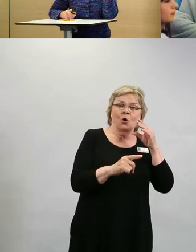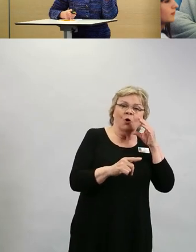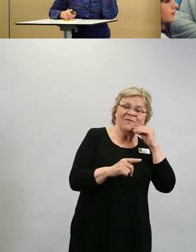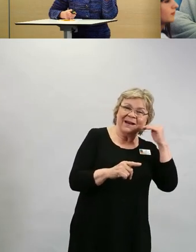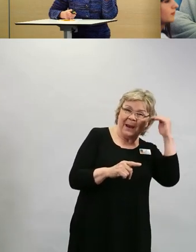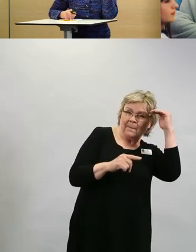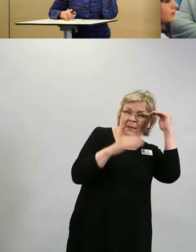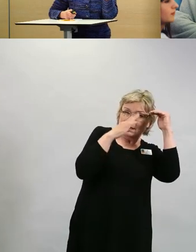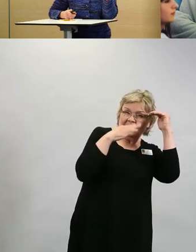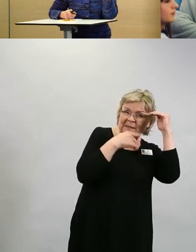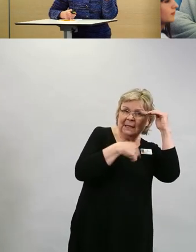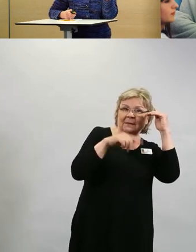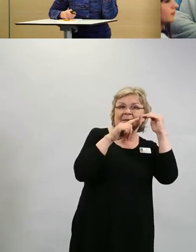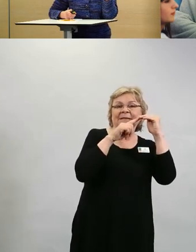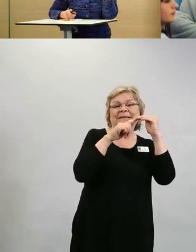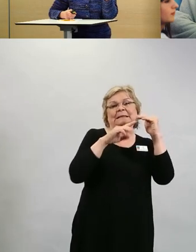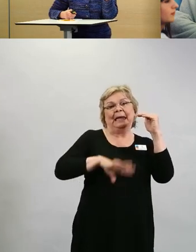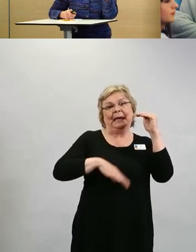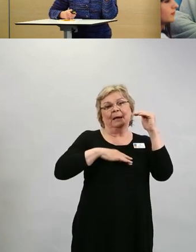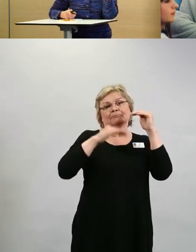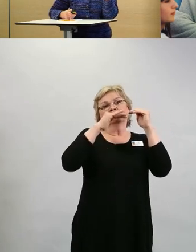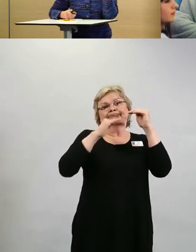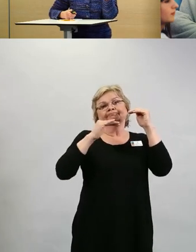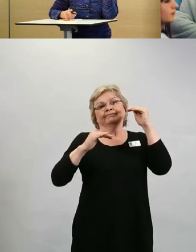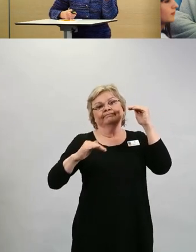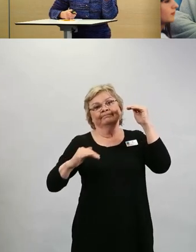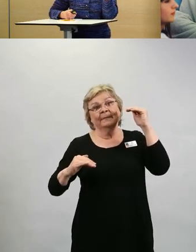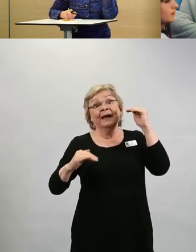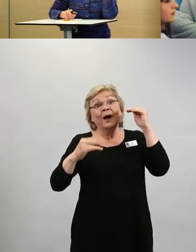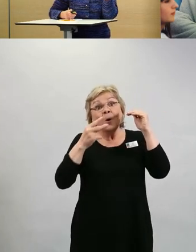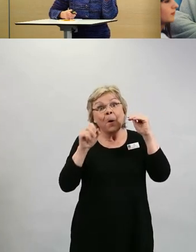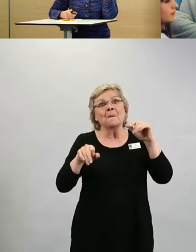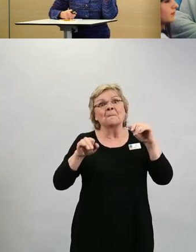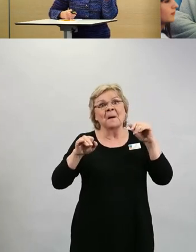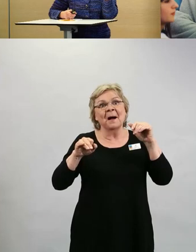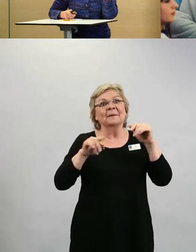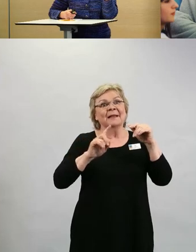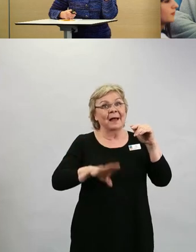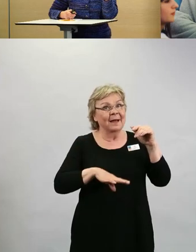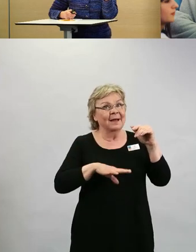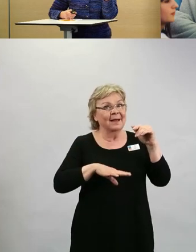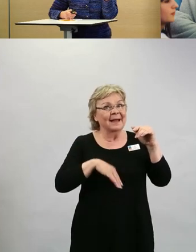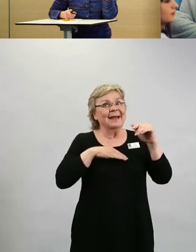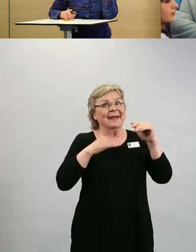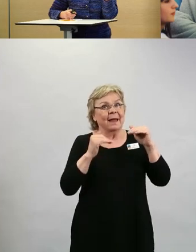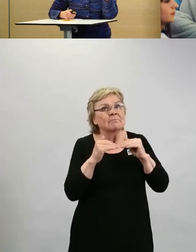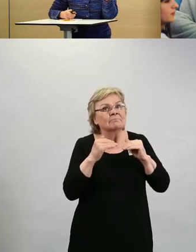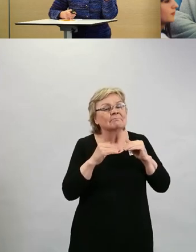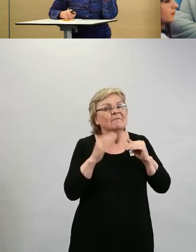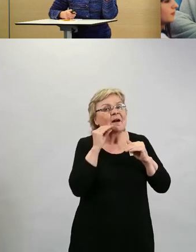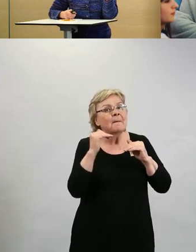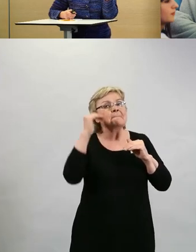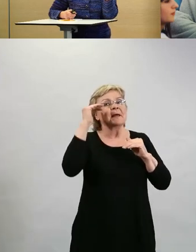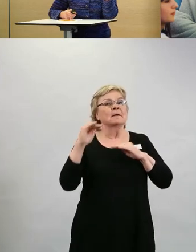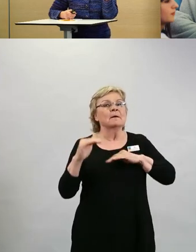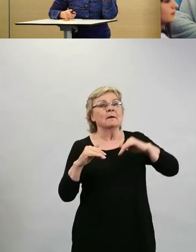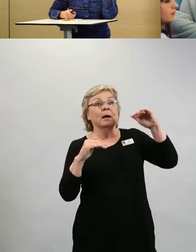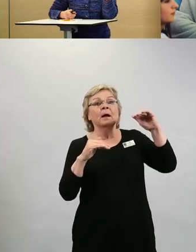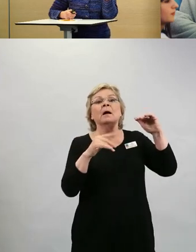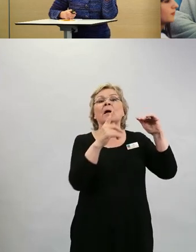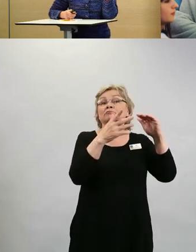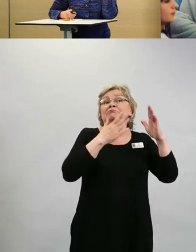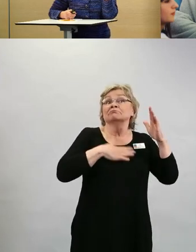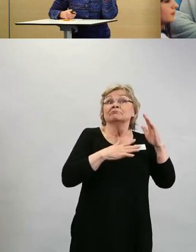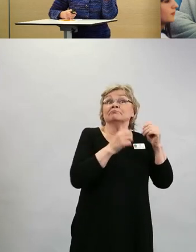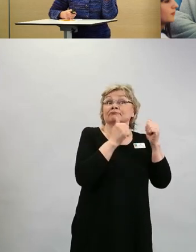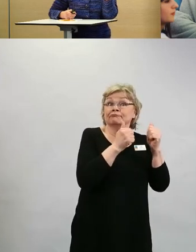sitten siinä tullaan iässä alaspäin. Näette, että mitä iäkkäämpi ihminen on, sitä halukkaammin hän rokotteen halusi ja